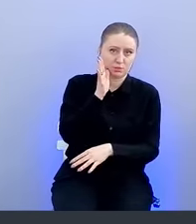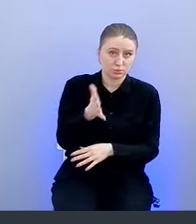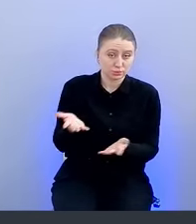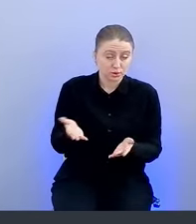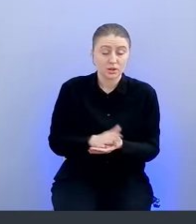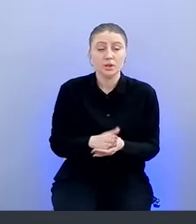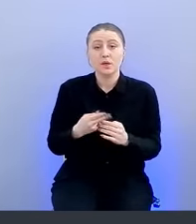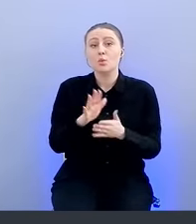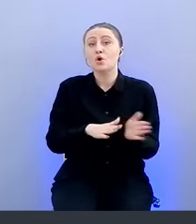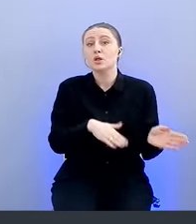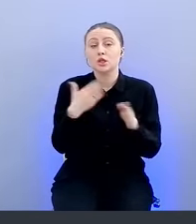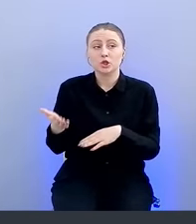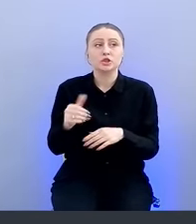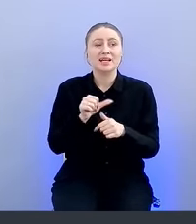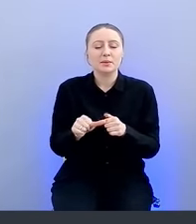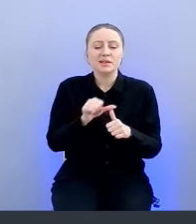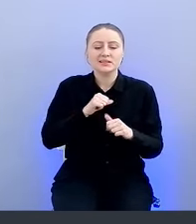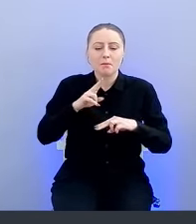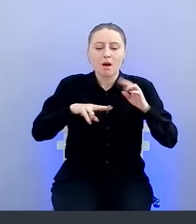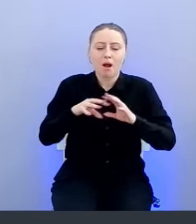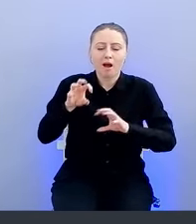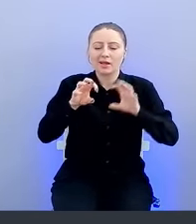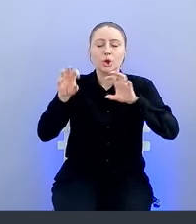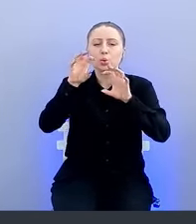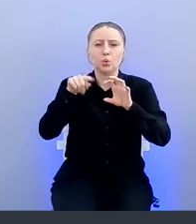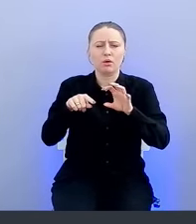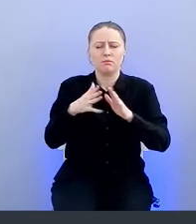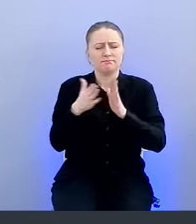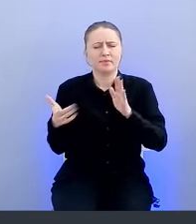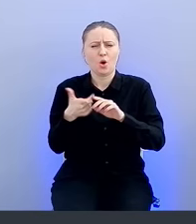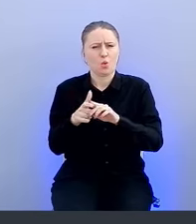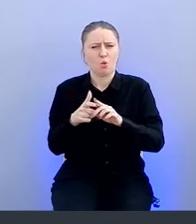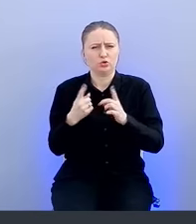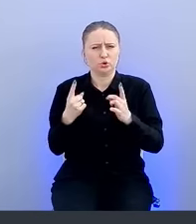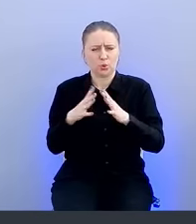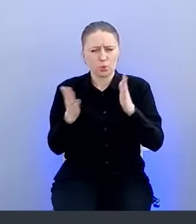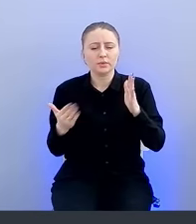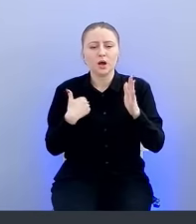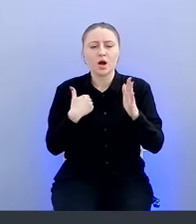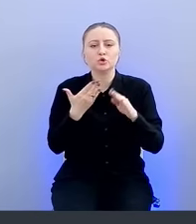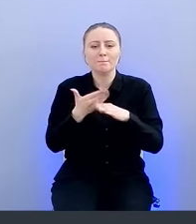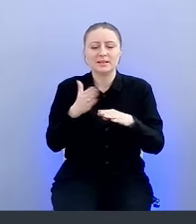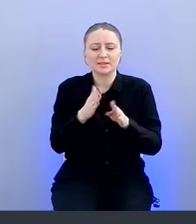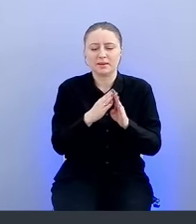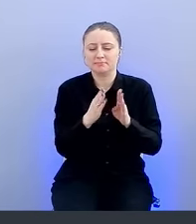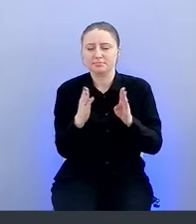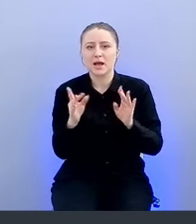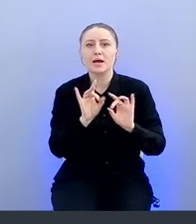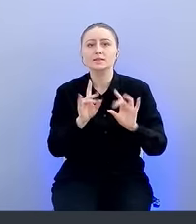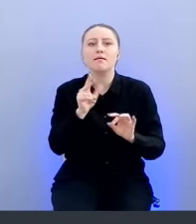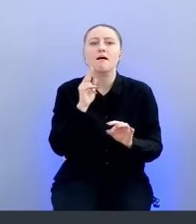Давайте двигаемся дальше в блок архитектуры. Он самый большой, и я здесь хочу как раз по шагам рассказать такую львиную долю,